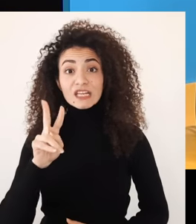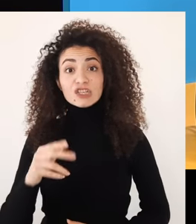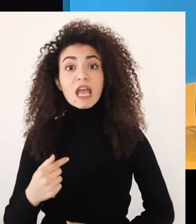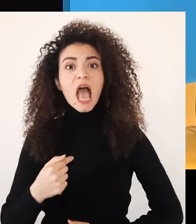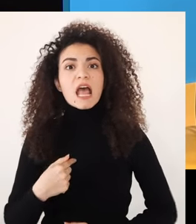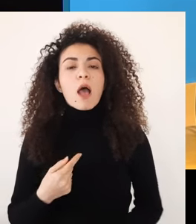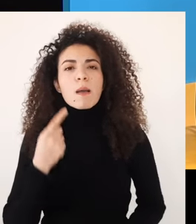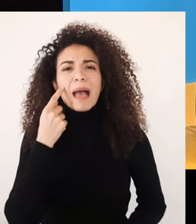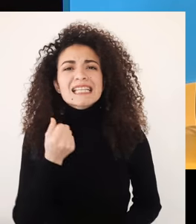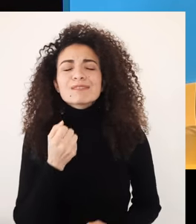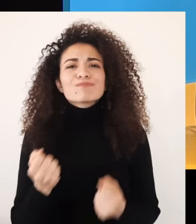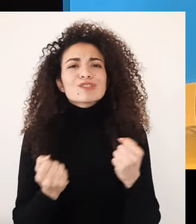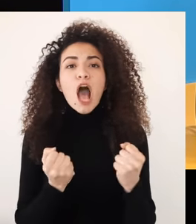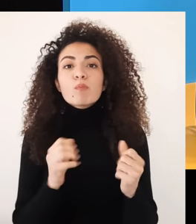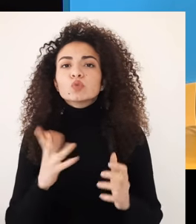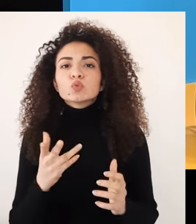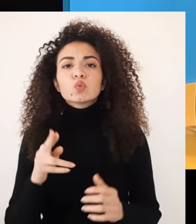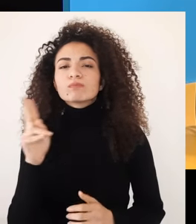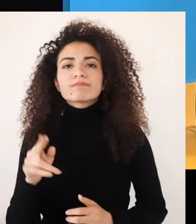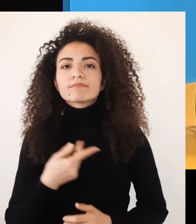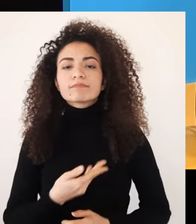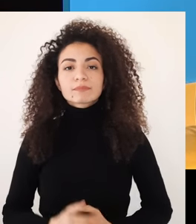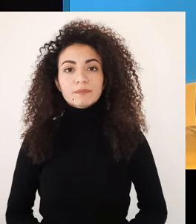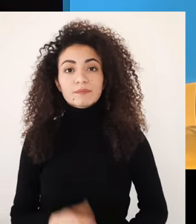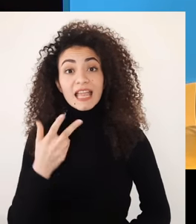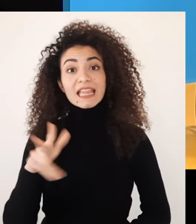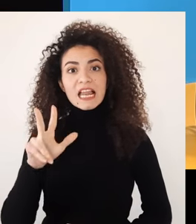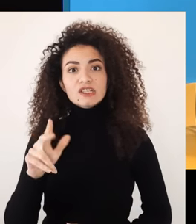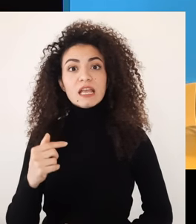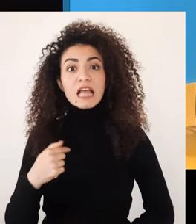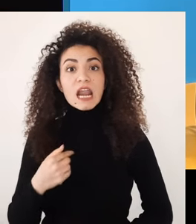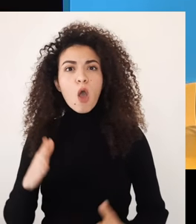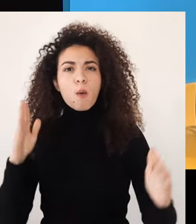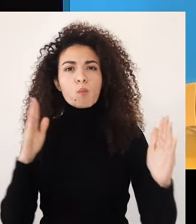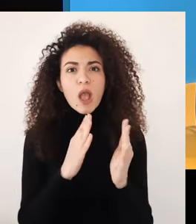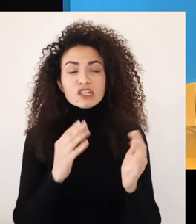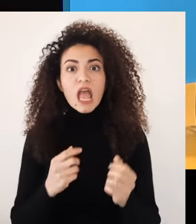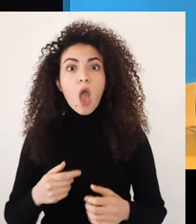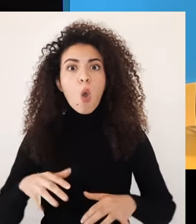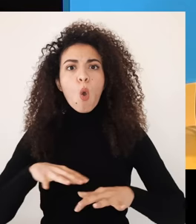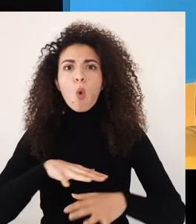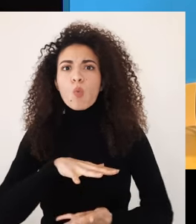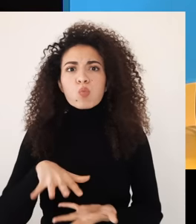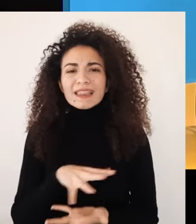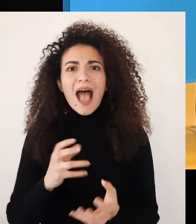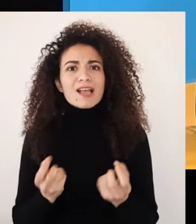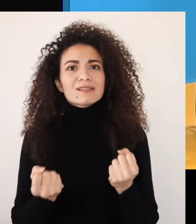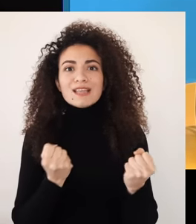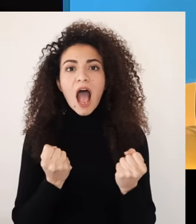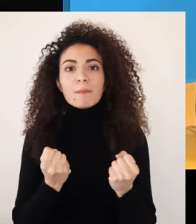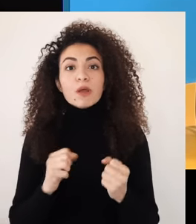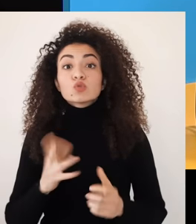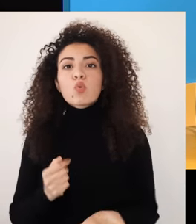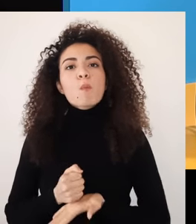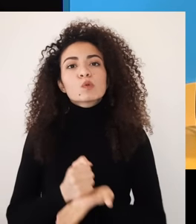الأمر الذي أجد صعوبة فيه هو ثالثاً عند مواجهة القلق في الأوضاع الصعبة الأمر الذي